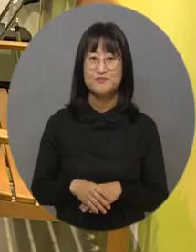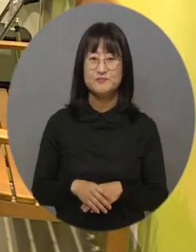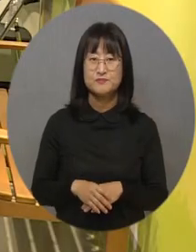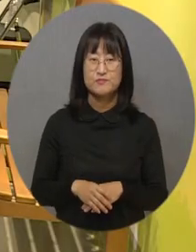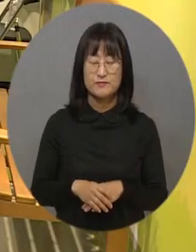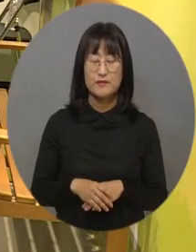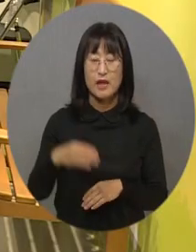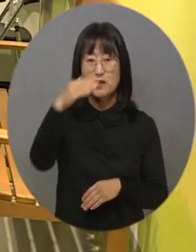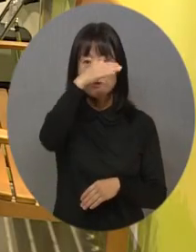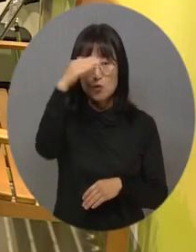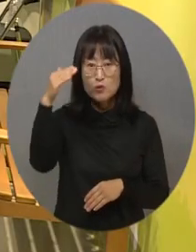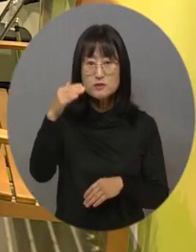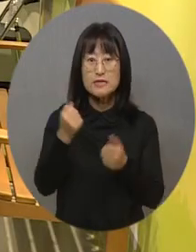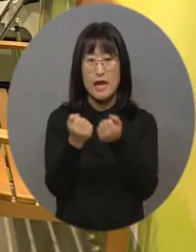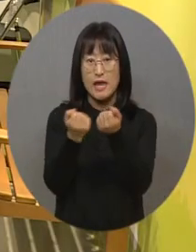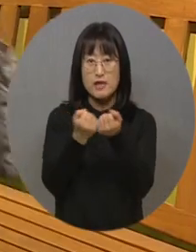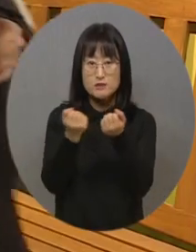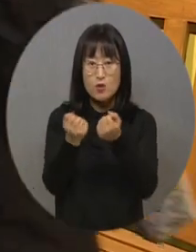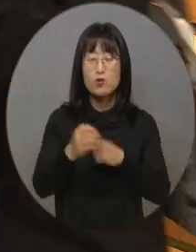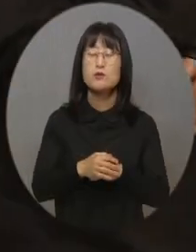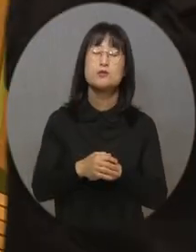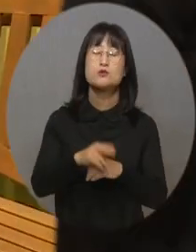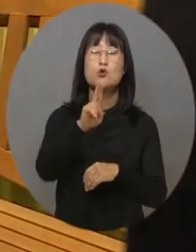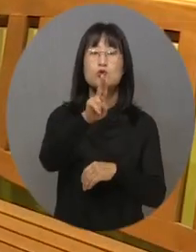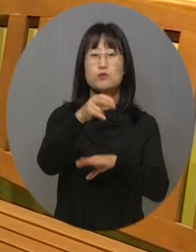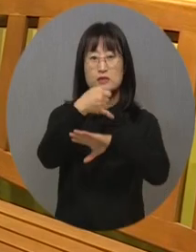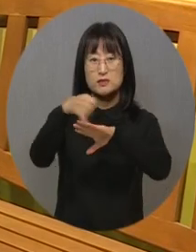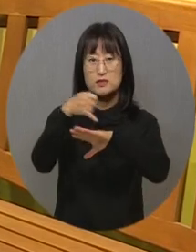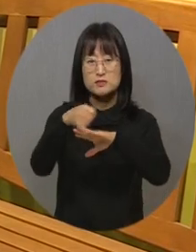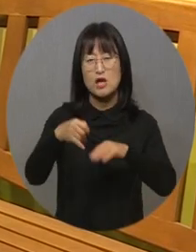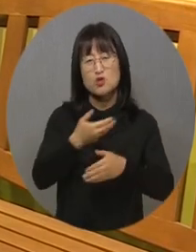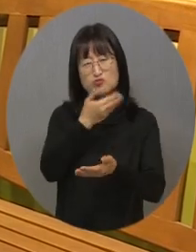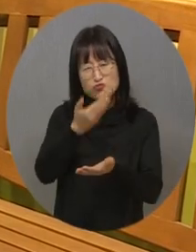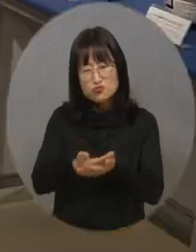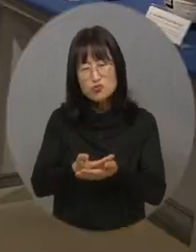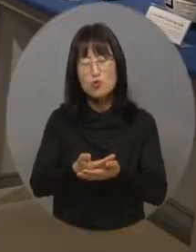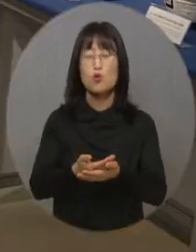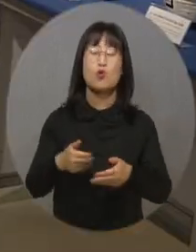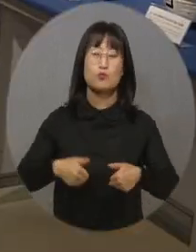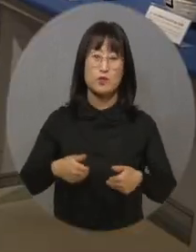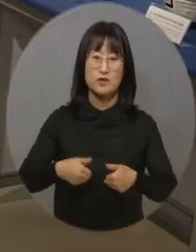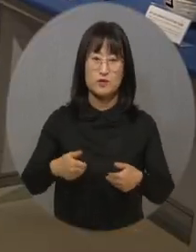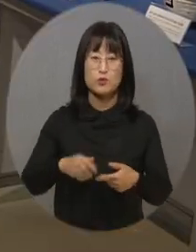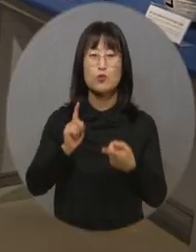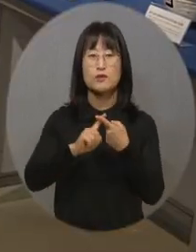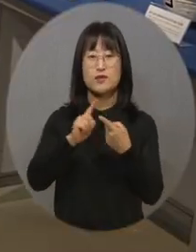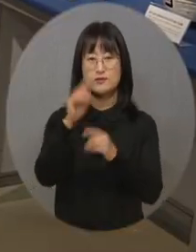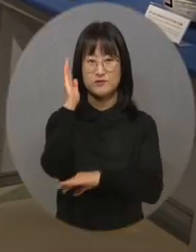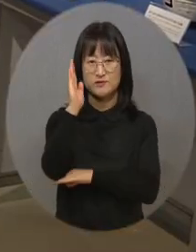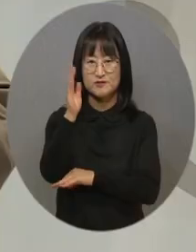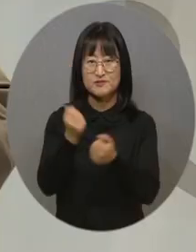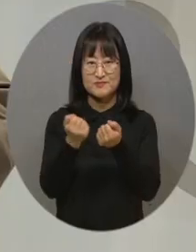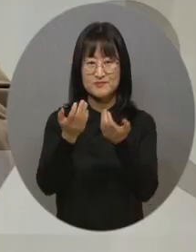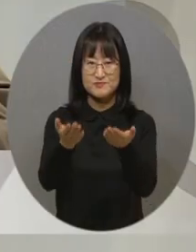전시회설을 통해 유니버설 디자인의 중요성과 필요성에 대한 이해도 한층 깊어집니다.